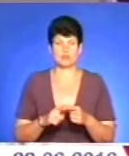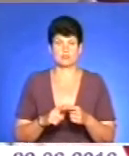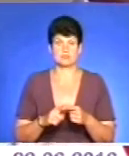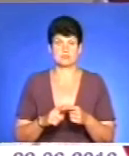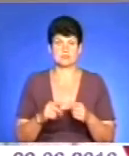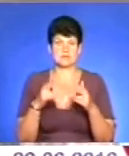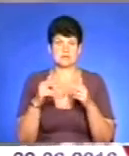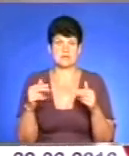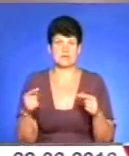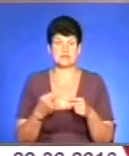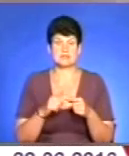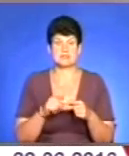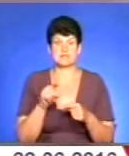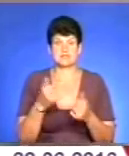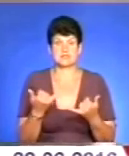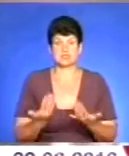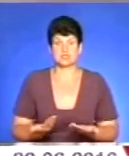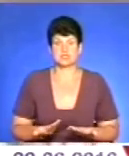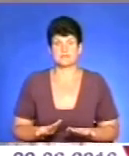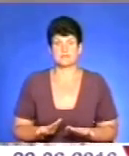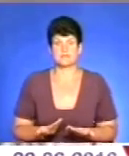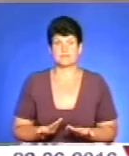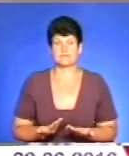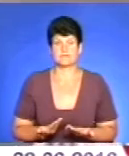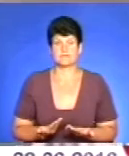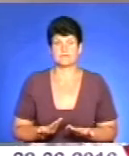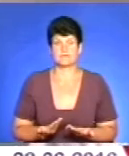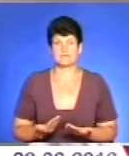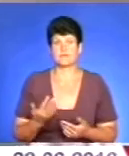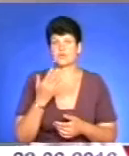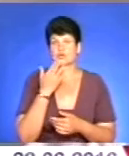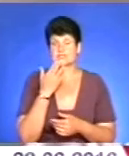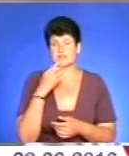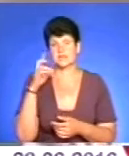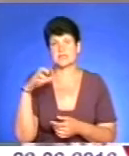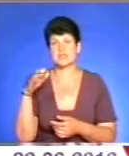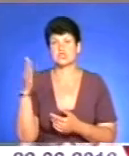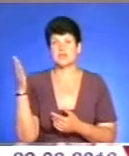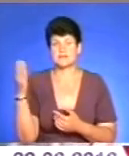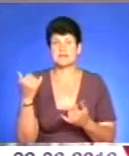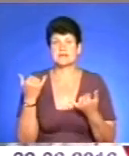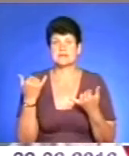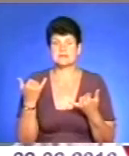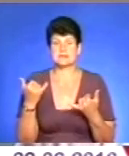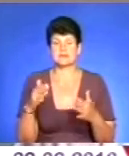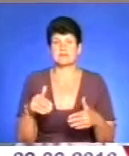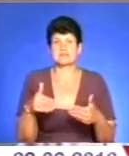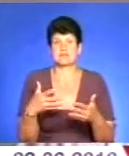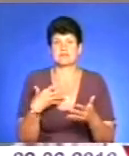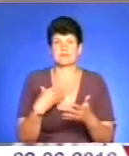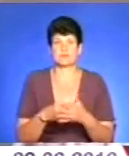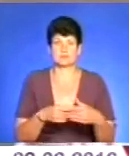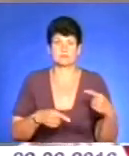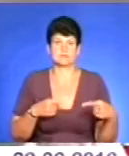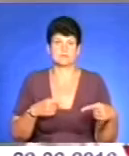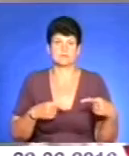це він зараз проживає в одній з іноземних країн. І зараз виставляє свої претензії.